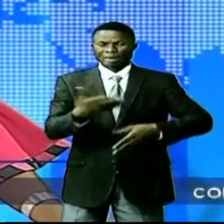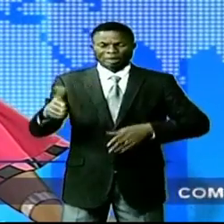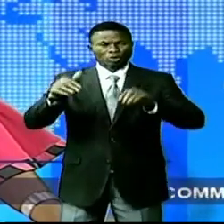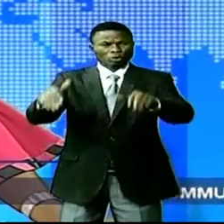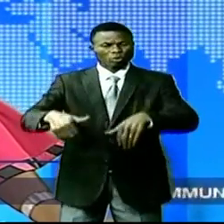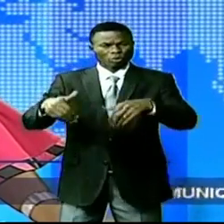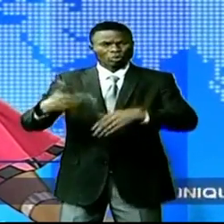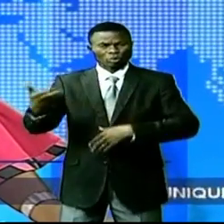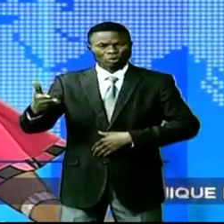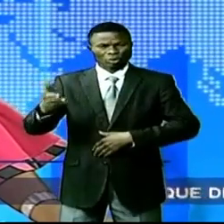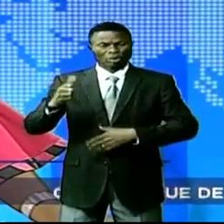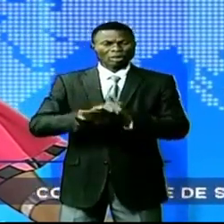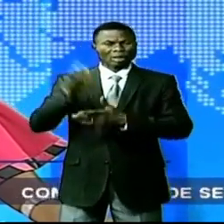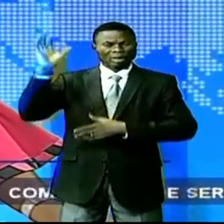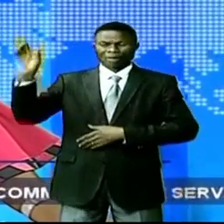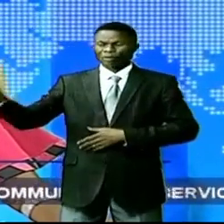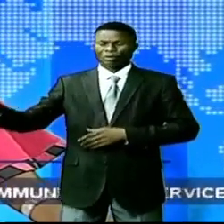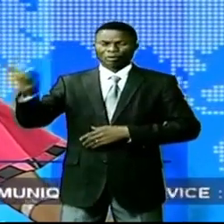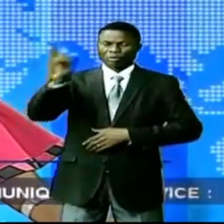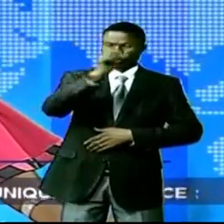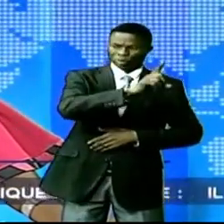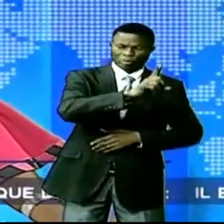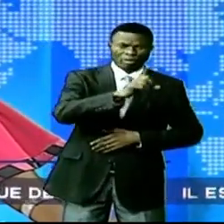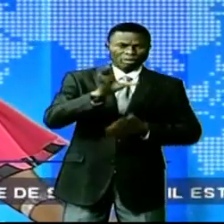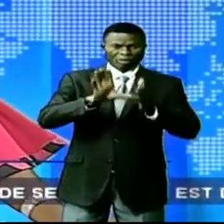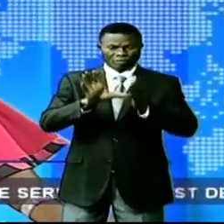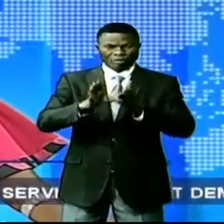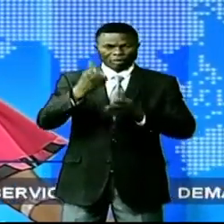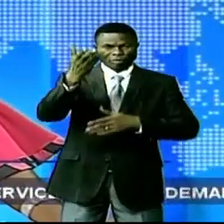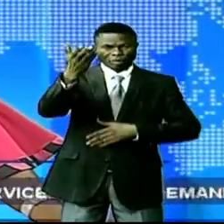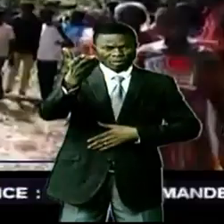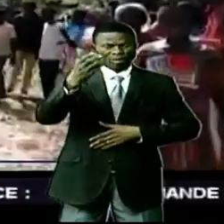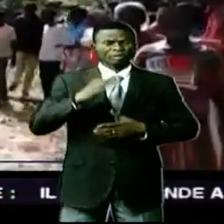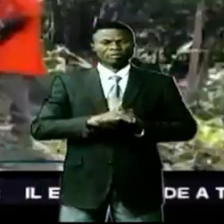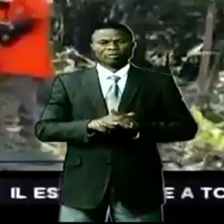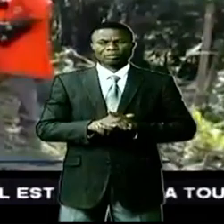population de dérive de Yombo. Commentaire, Lisette Moujinga.